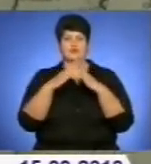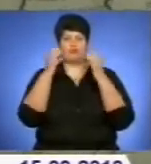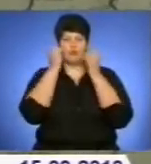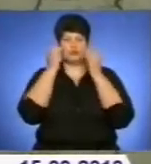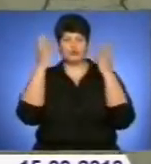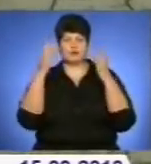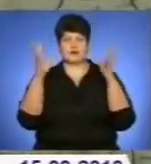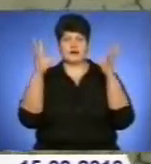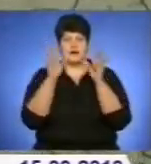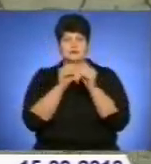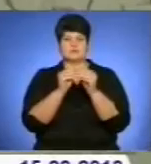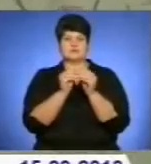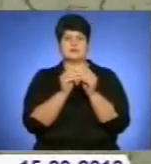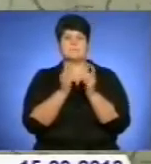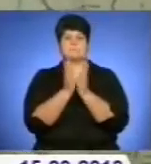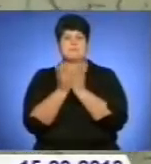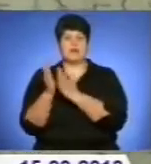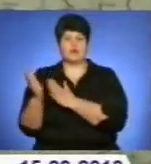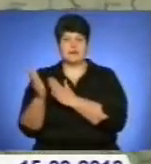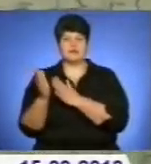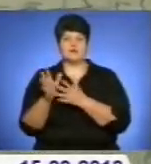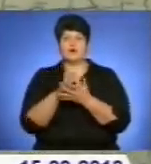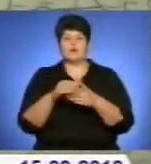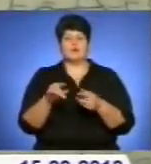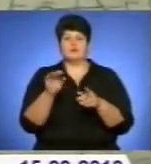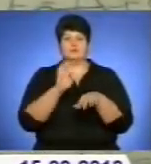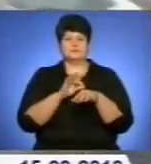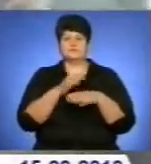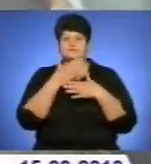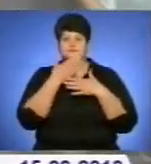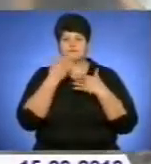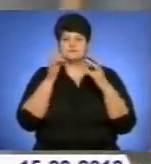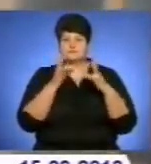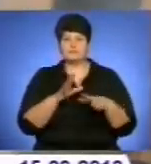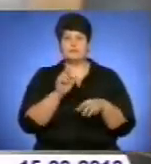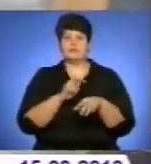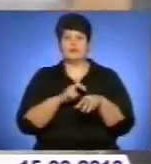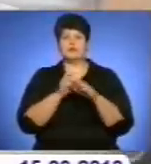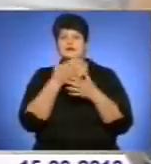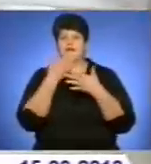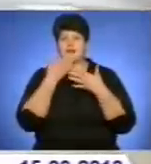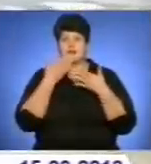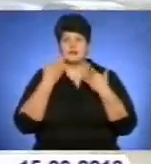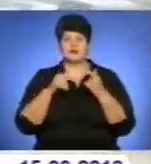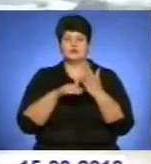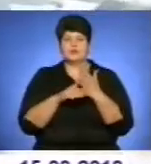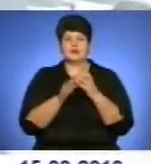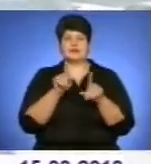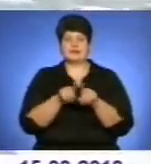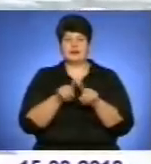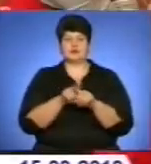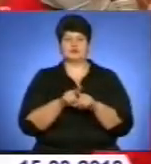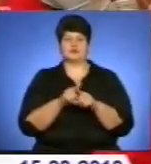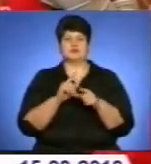6-у годину ранку знеструмлені 20 населених пунктів Берщівського, Зборівського, Козівського районів. У селі Ванжулів Лановецького району під